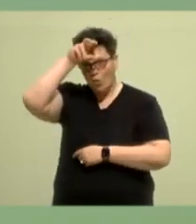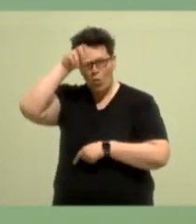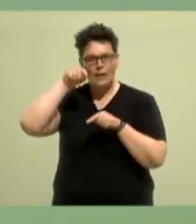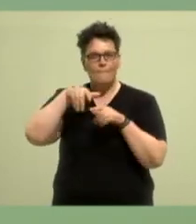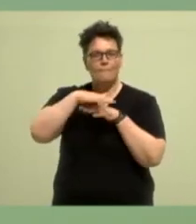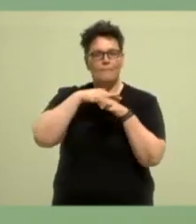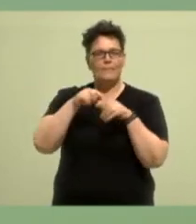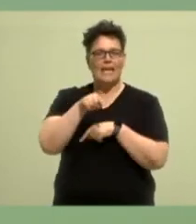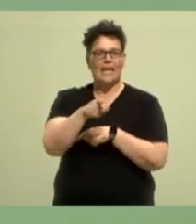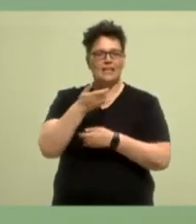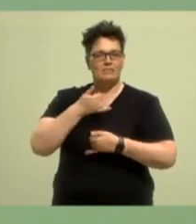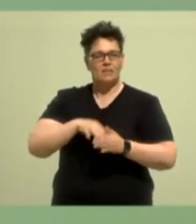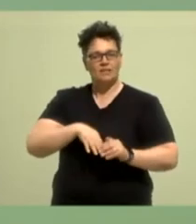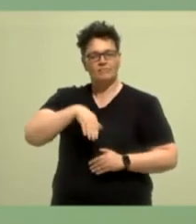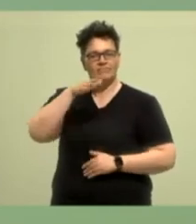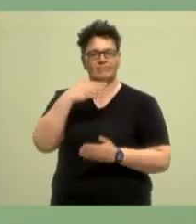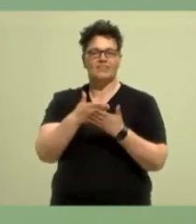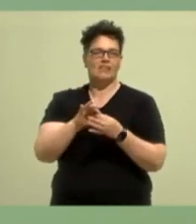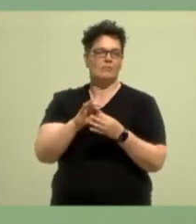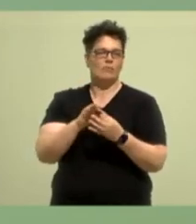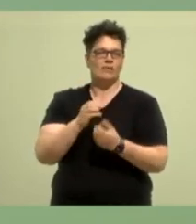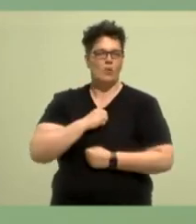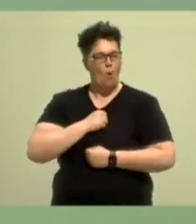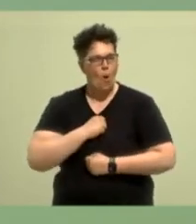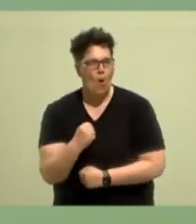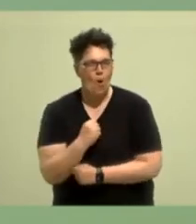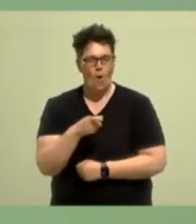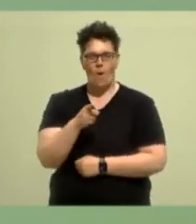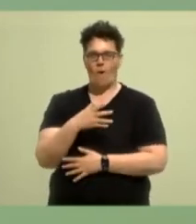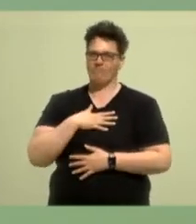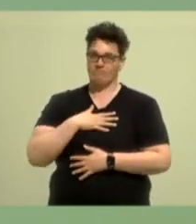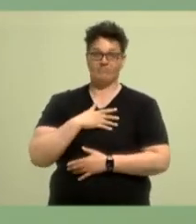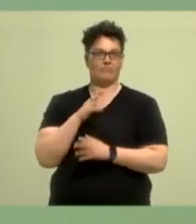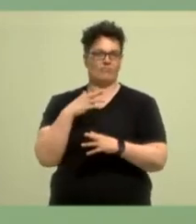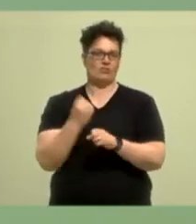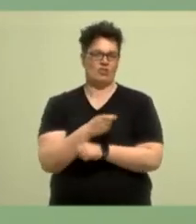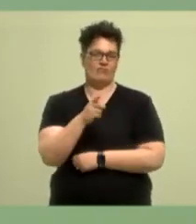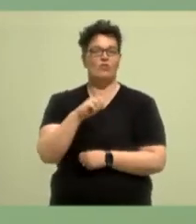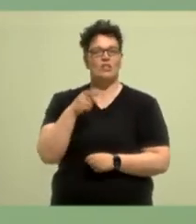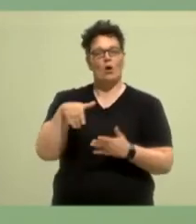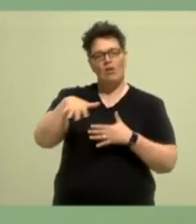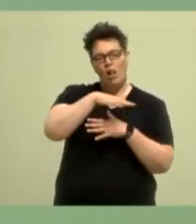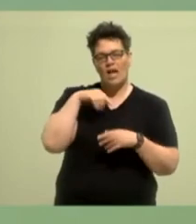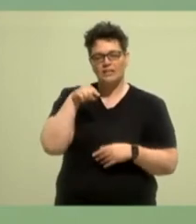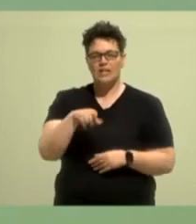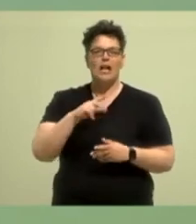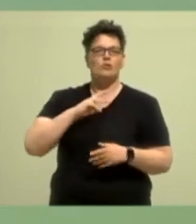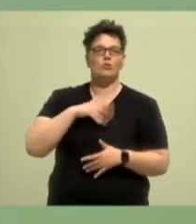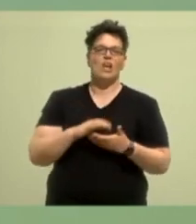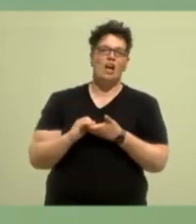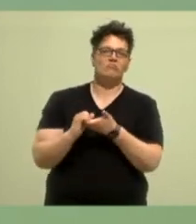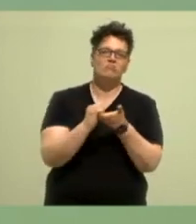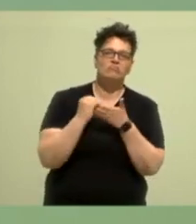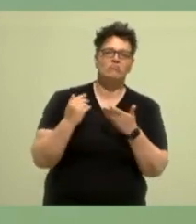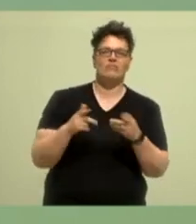Freude und Verheißung. Und als das Land des sozialen Zusammenhalts, als ein Land, was